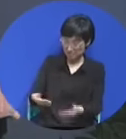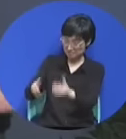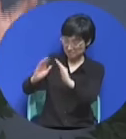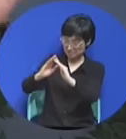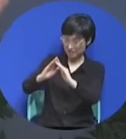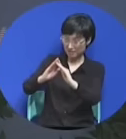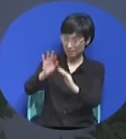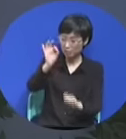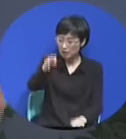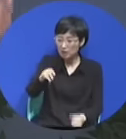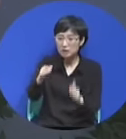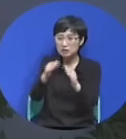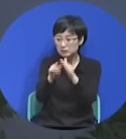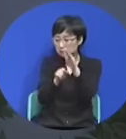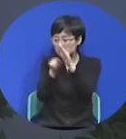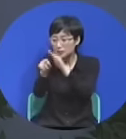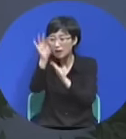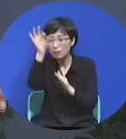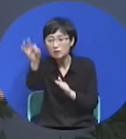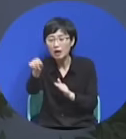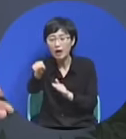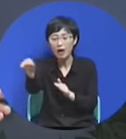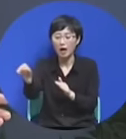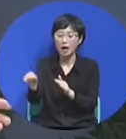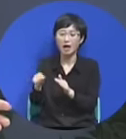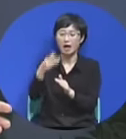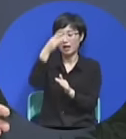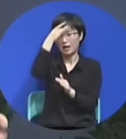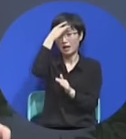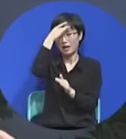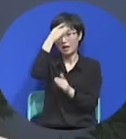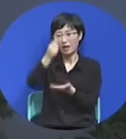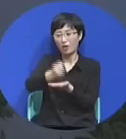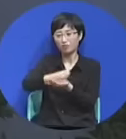동통 집안이 우상 숭배 하고 굿 하고 점치 이런 집이란